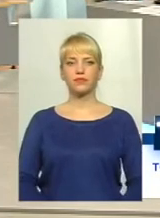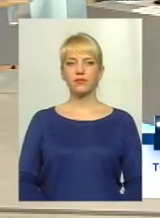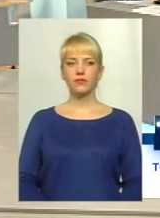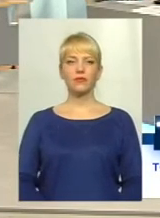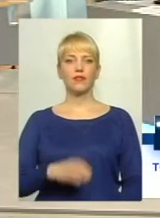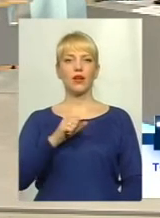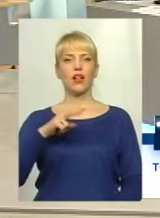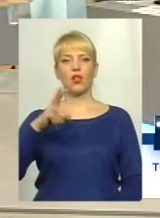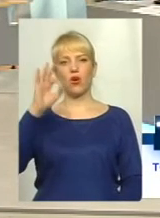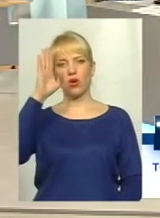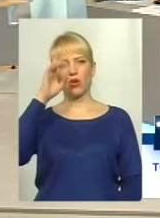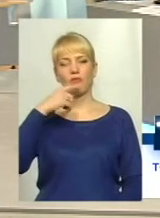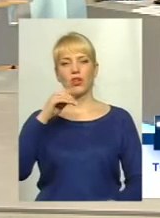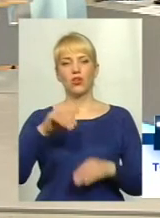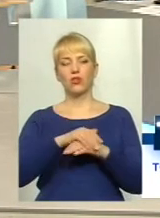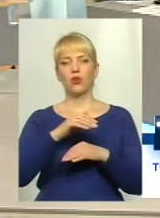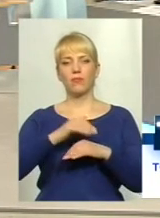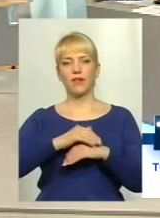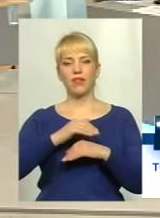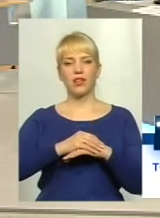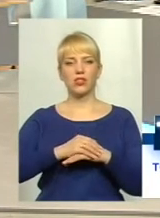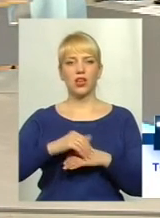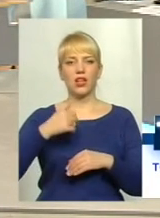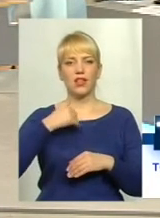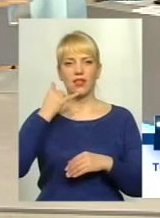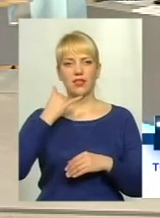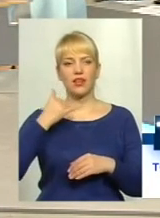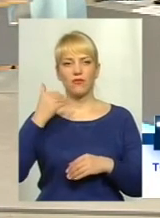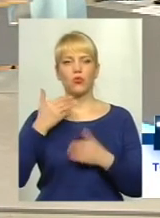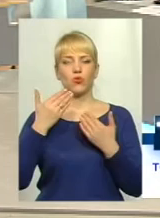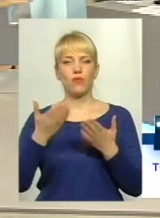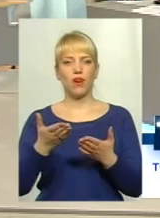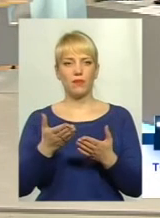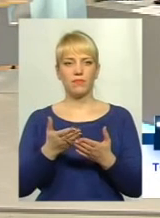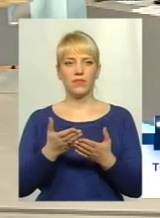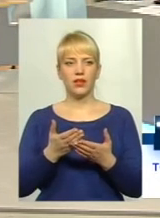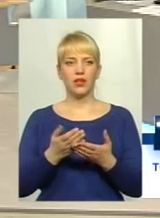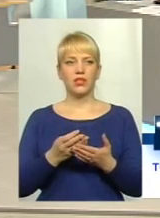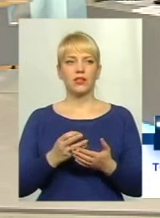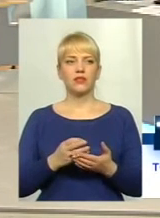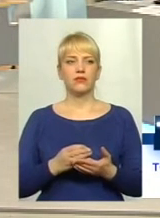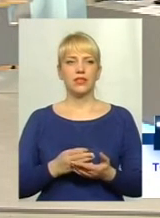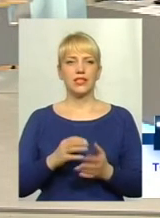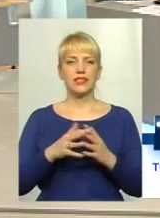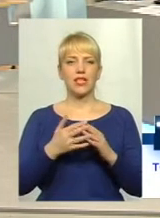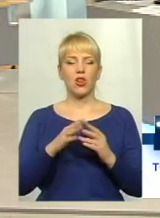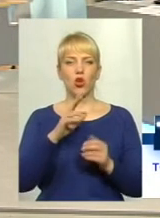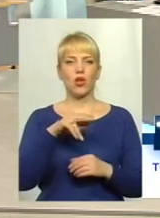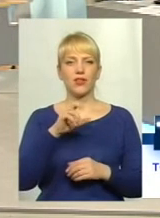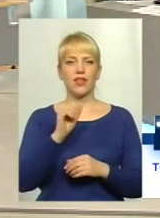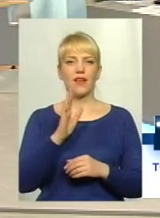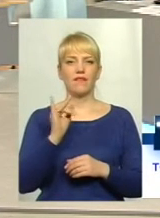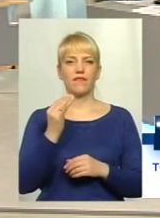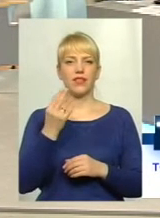Алло, добрий вечір. Добрий вечір. Я телефоную вам із Савада Виткович. У мене таке